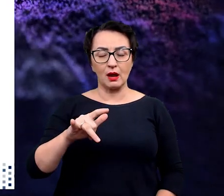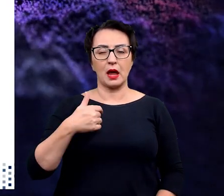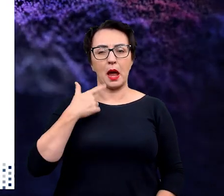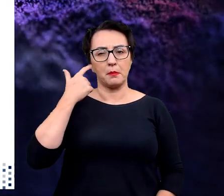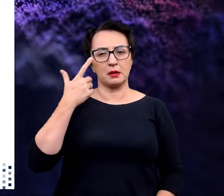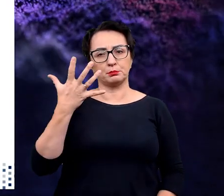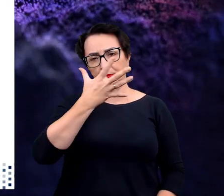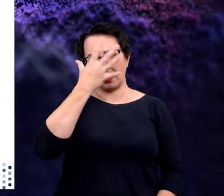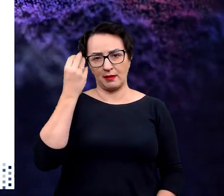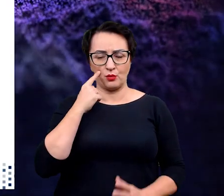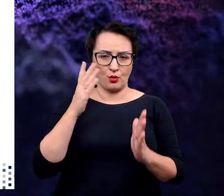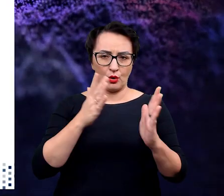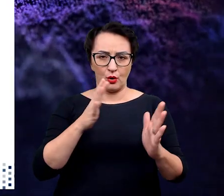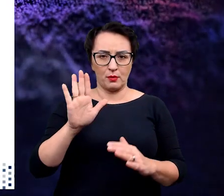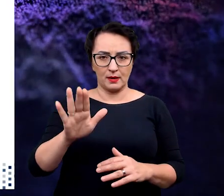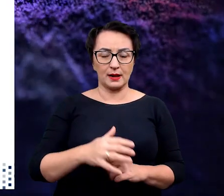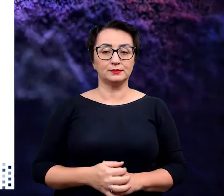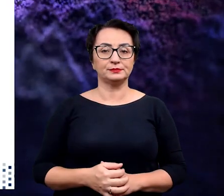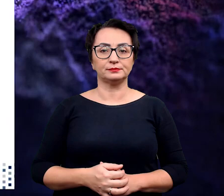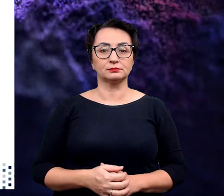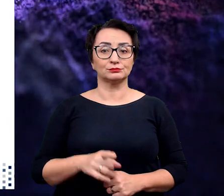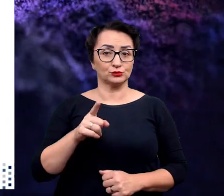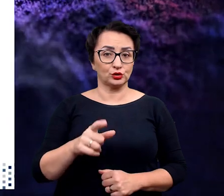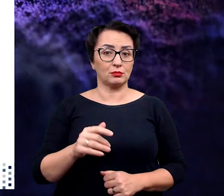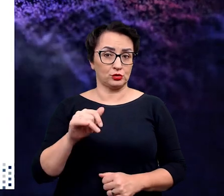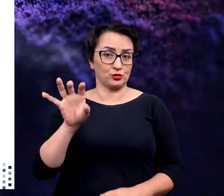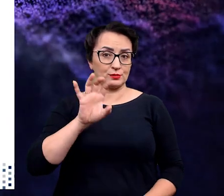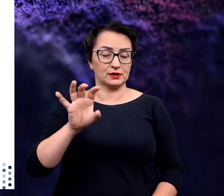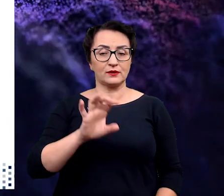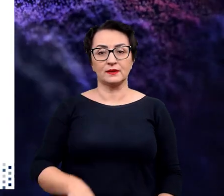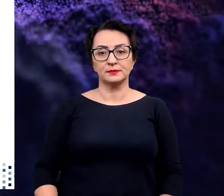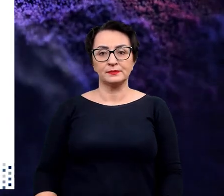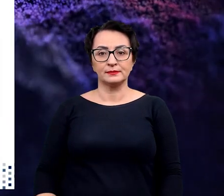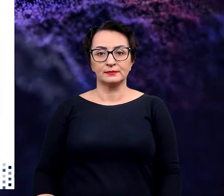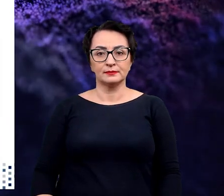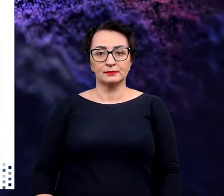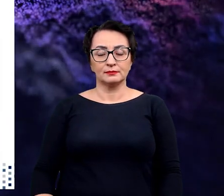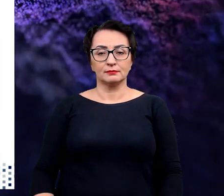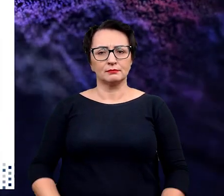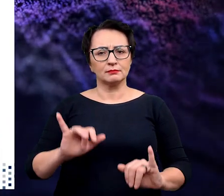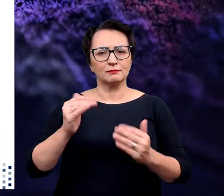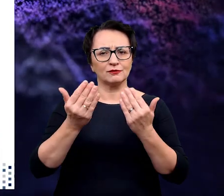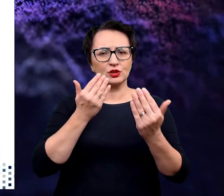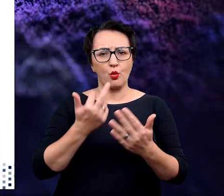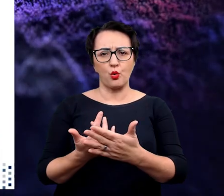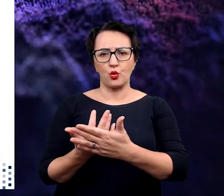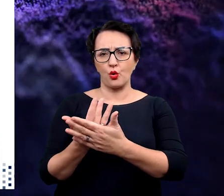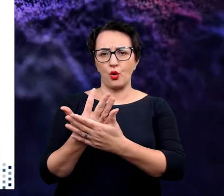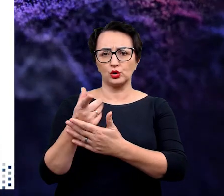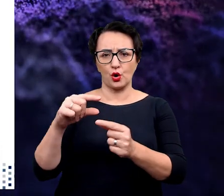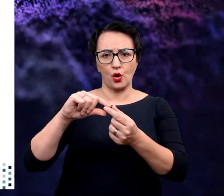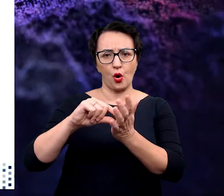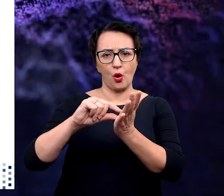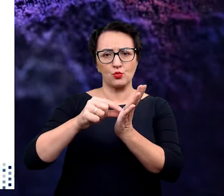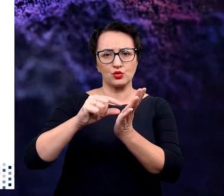są neurony, myślę, że mają około pięciu dni i coś takiego właśnie możemy zaobserwować. Jak